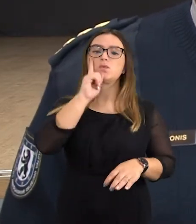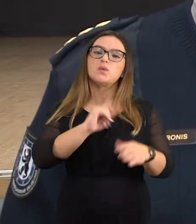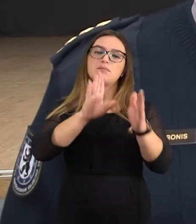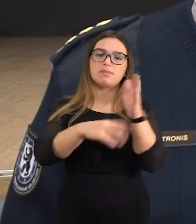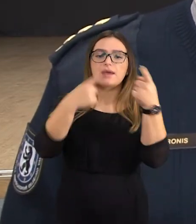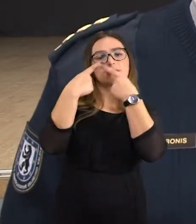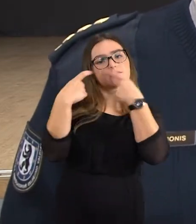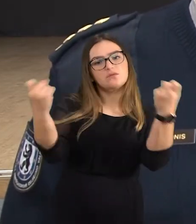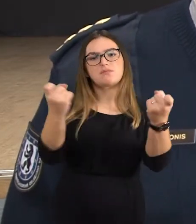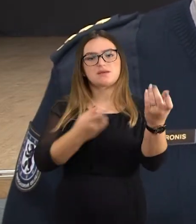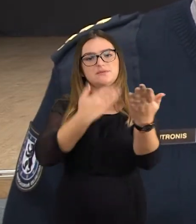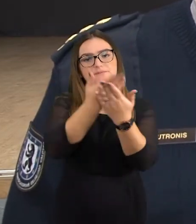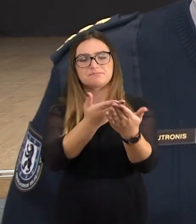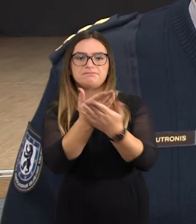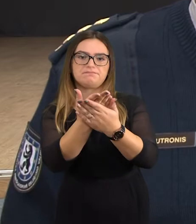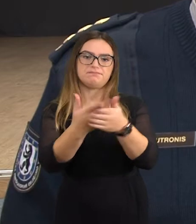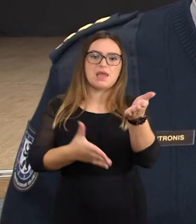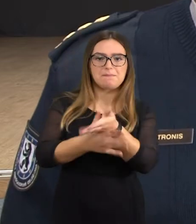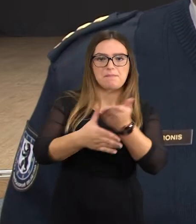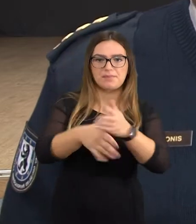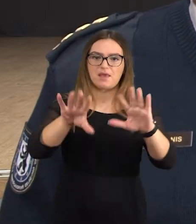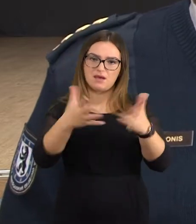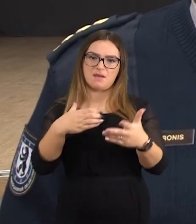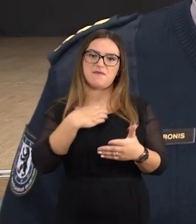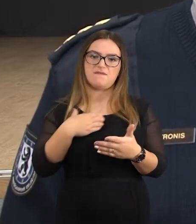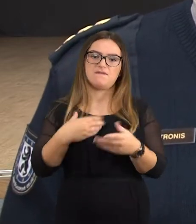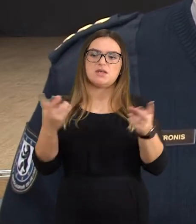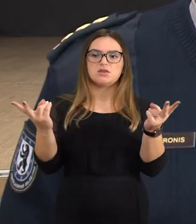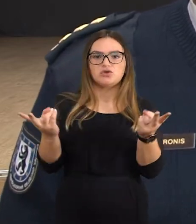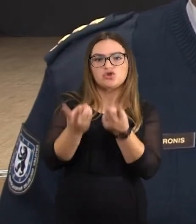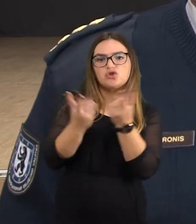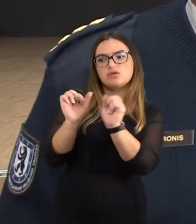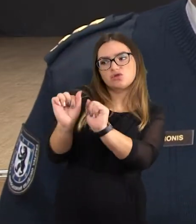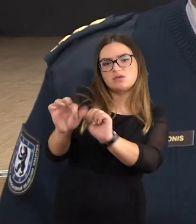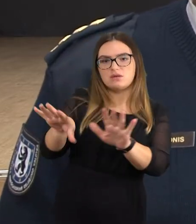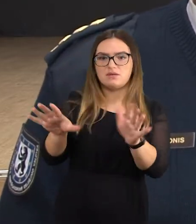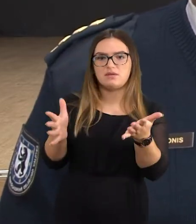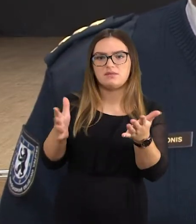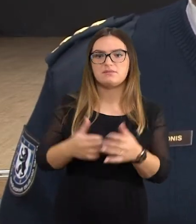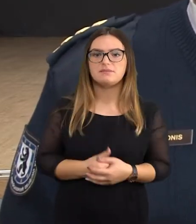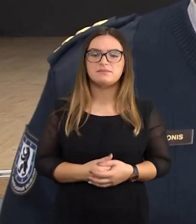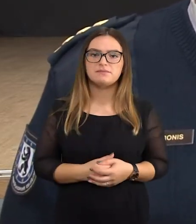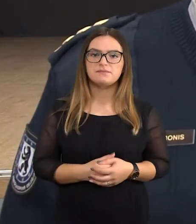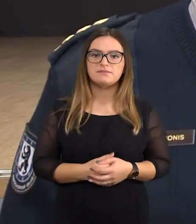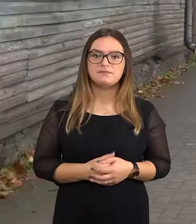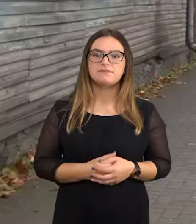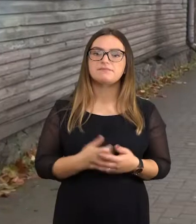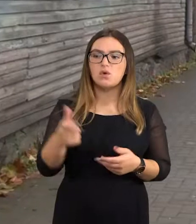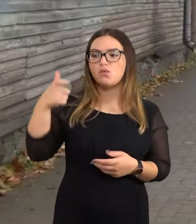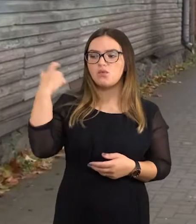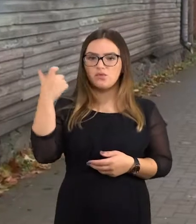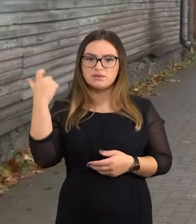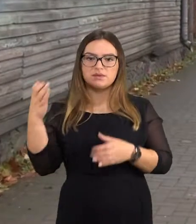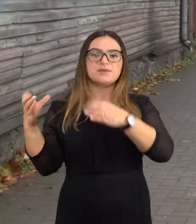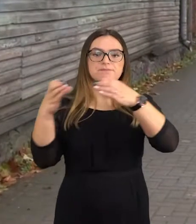metu niekas nevyksta, yra daugiau konsultacinė akcija. Žmonė, mes norim padėti pagalbą suteikti, o nenubausti. Nors